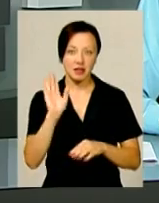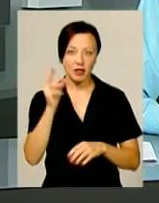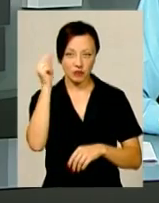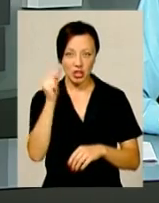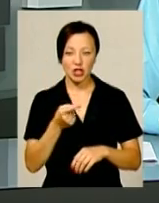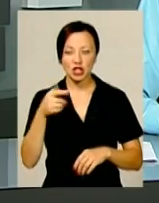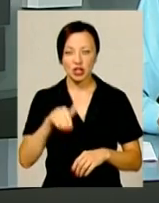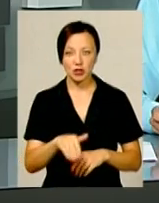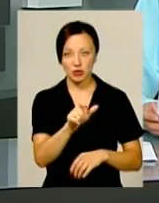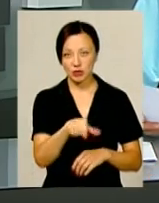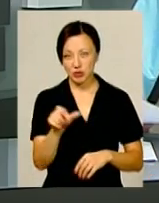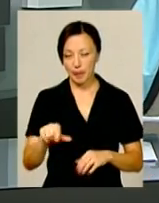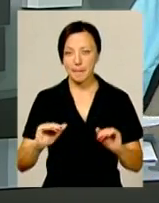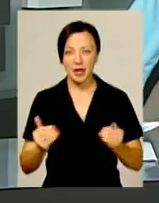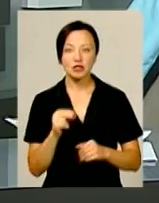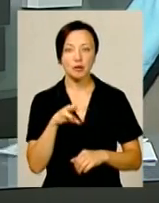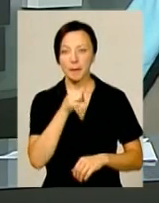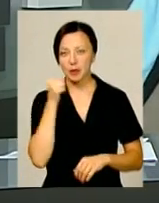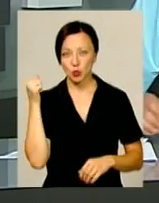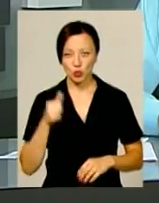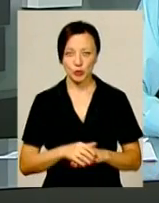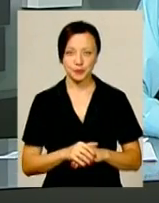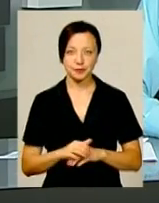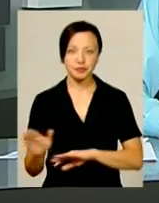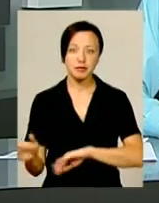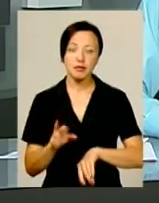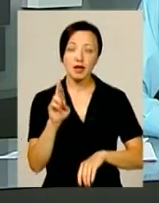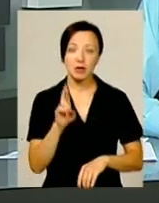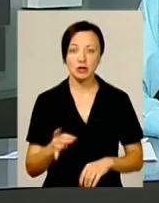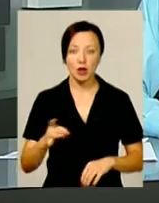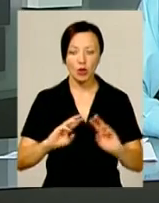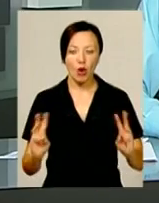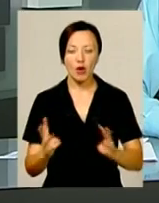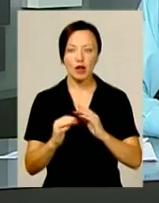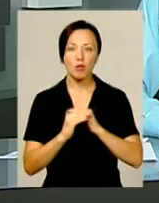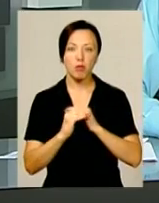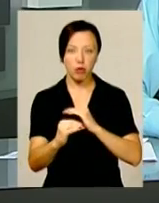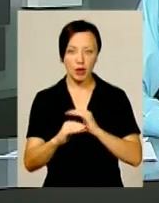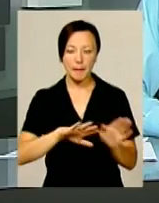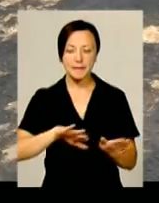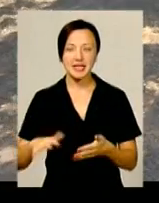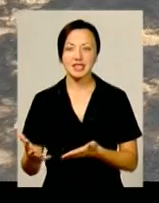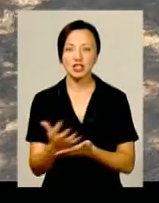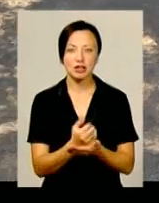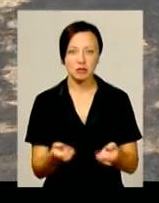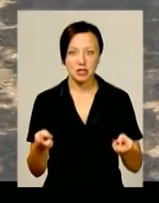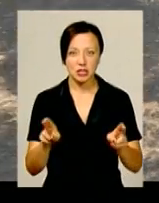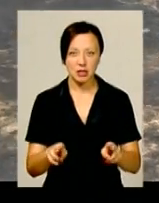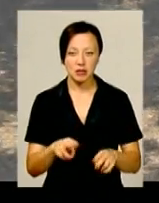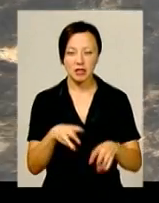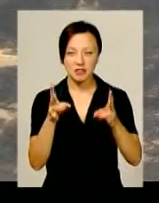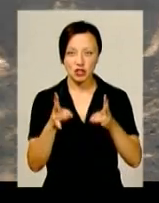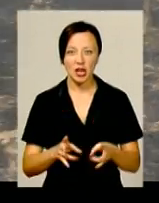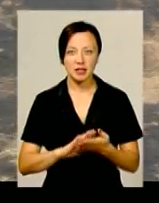вихованців менше, аніж минулого року. На Ярмолинеччині горіло поле із післяжнивними залишками. Надзвичайна